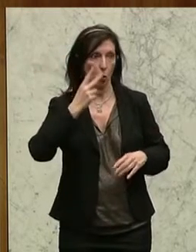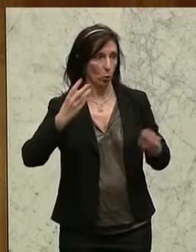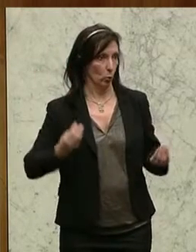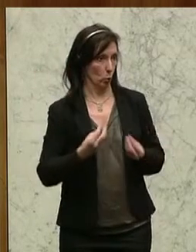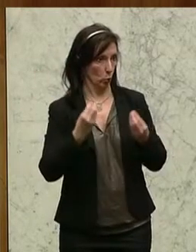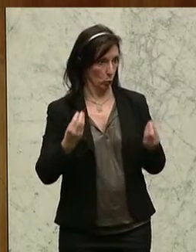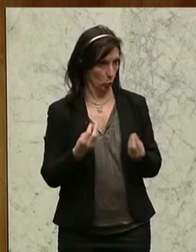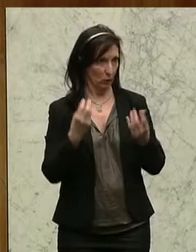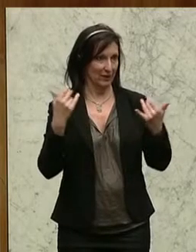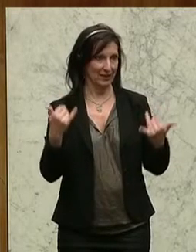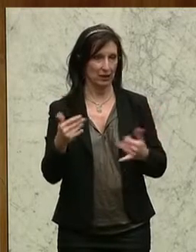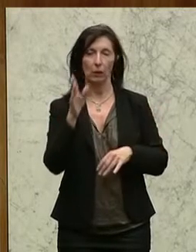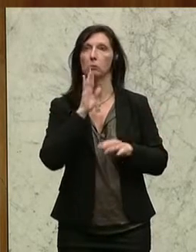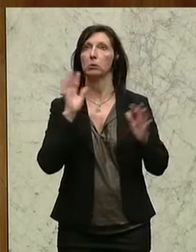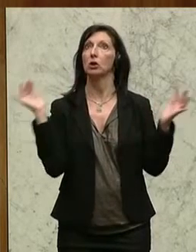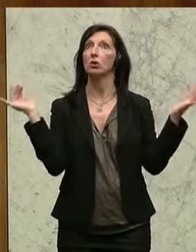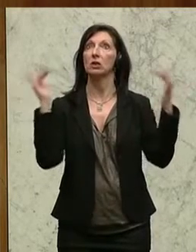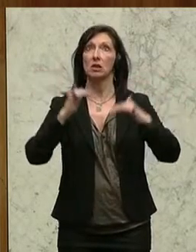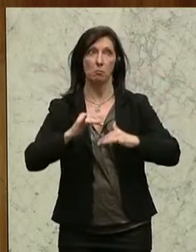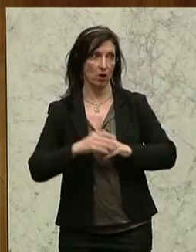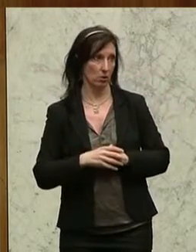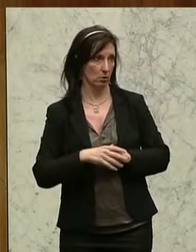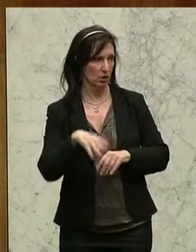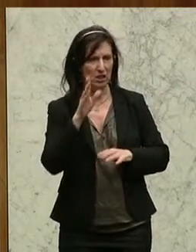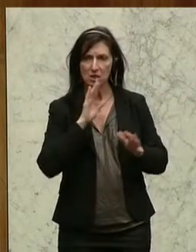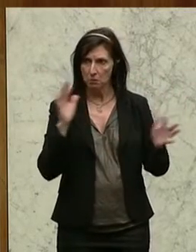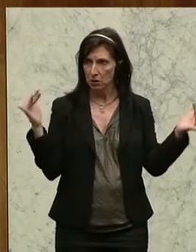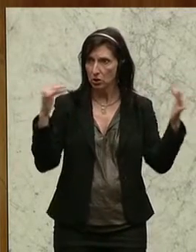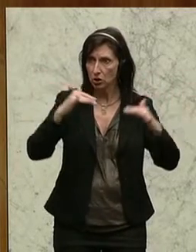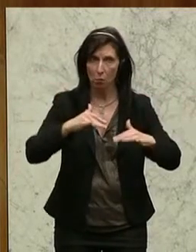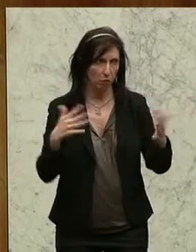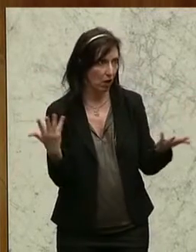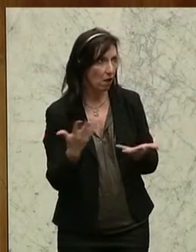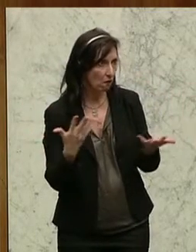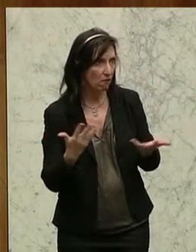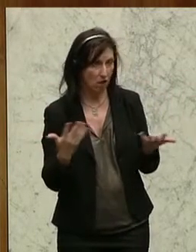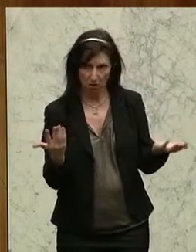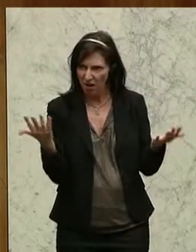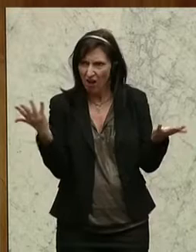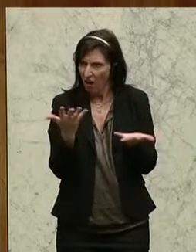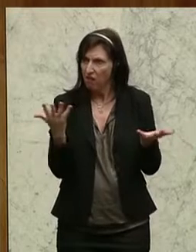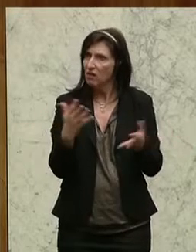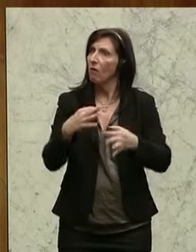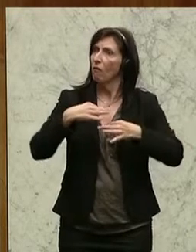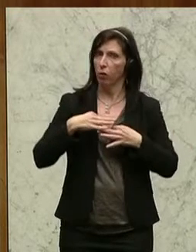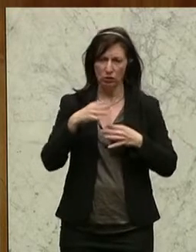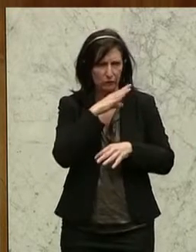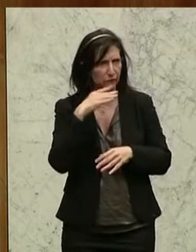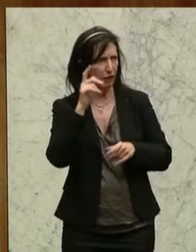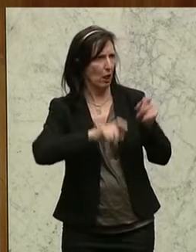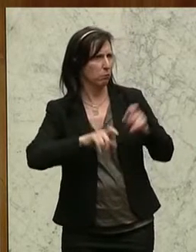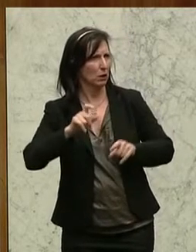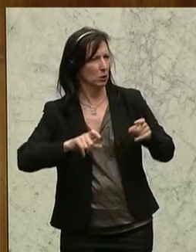zurückkommen zum Pensionsgipfel. Was hat uns der Pensionsgipfel jetzt gebracht, fragen sich die Menschen. Ich war bei einigen